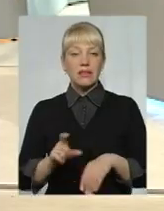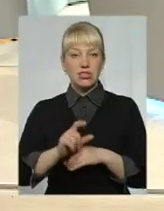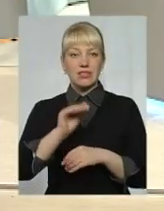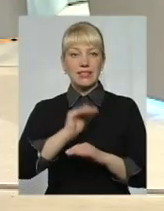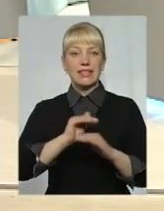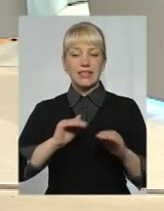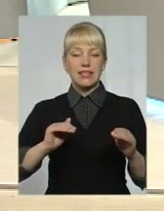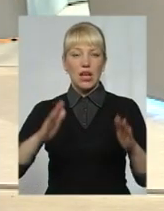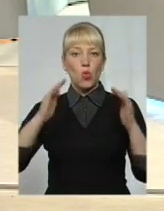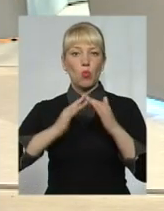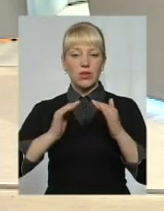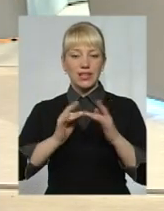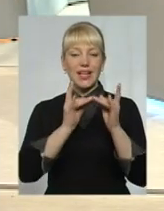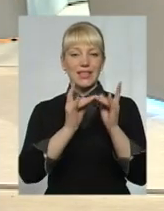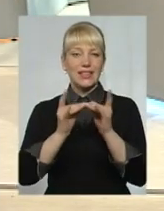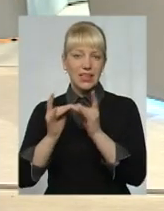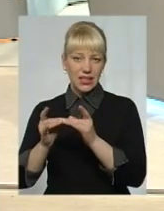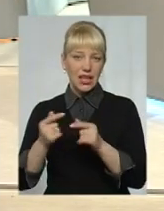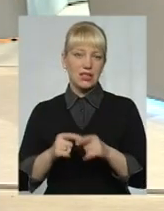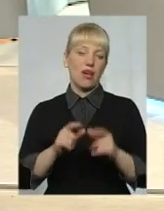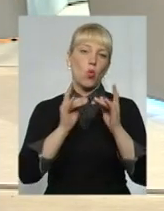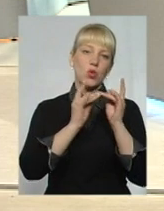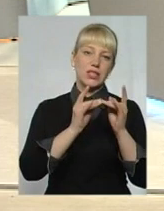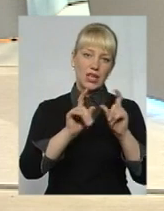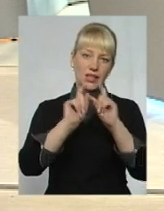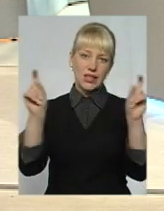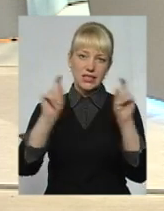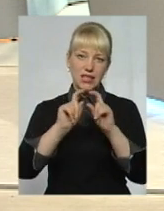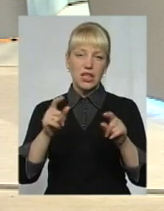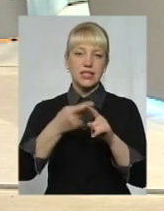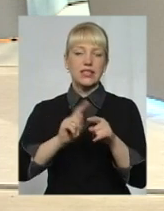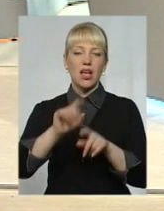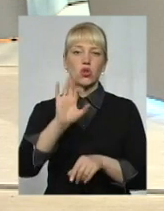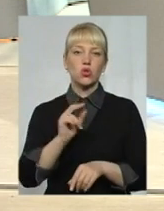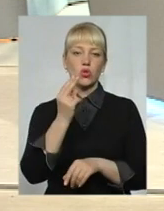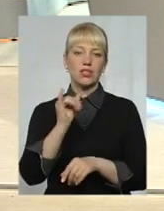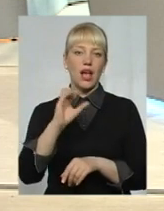дітей в будинках, інтернатах, інтернатних закладах – це соціальні сироти.